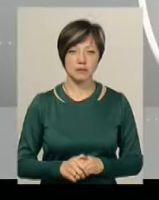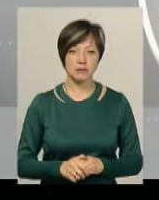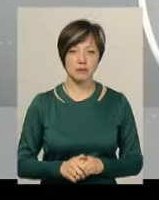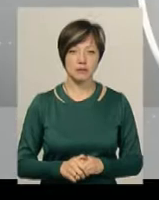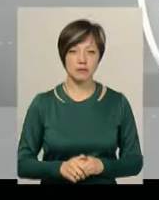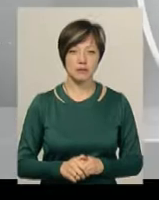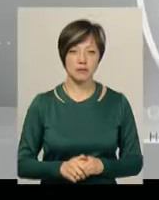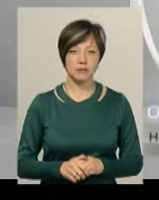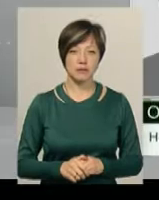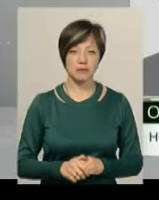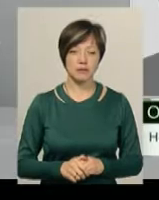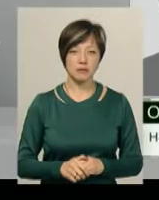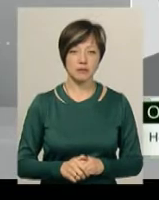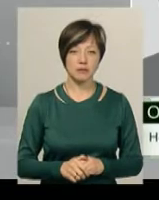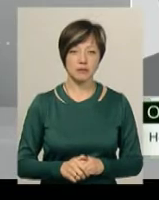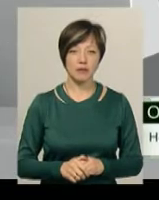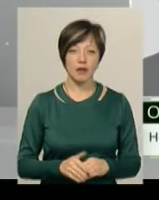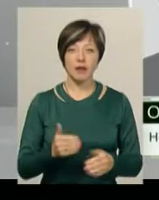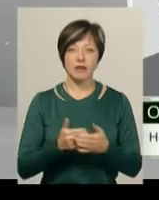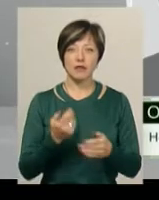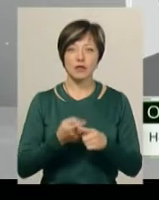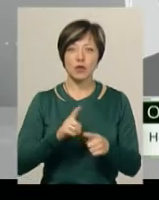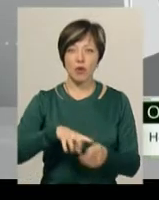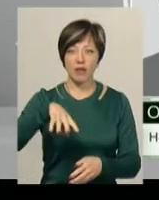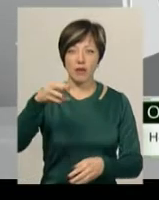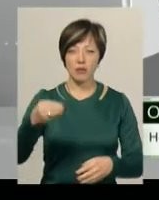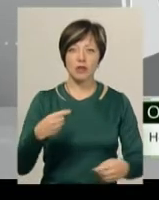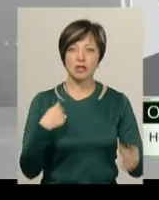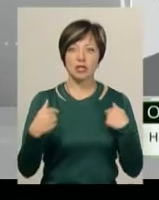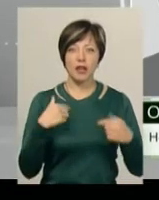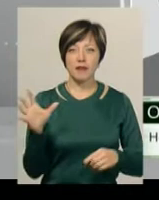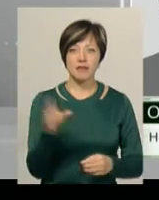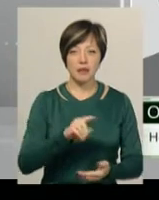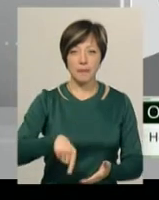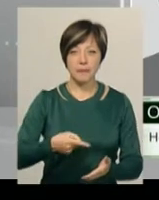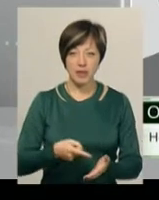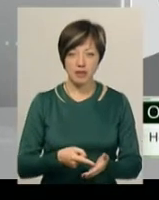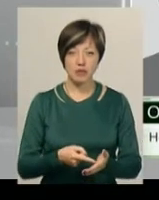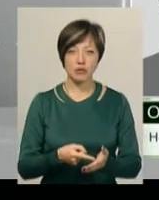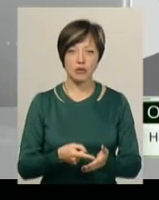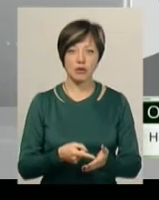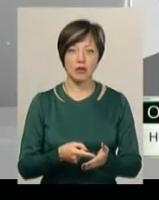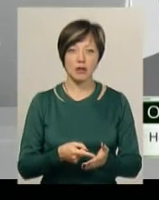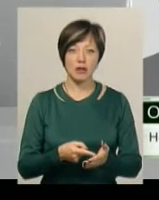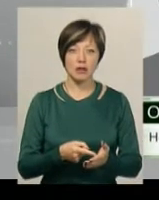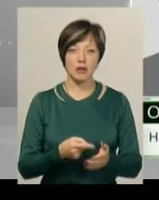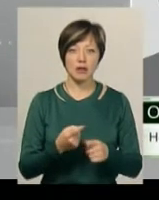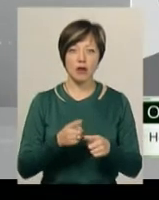Від цього диму потерпає все місто, нас вологове. Ми знаходимося в Пойміріці, річки, і раз, коли вітр західний,